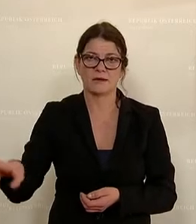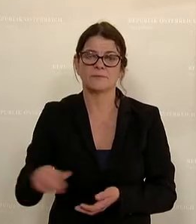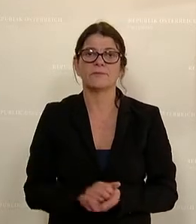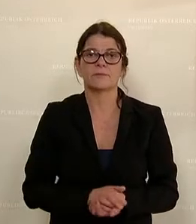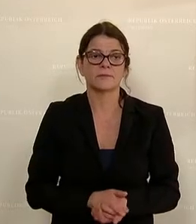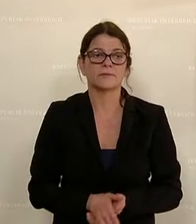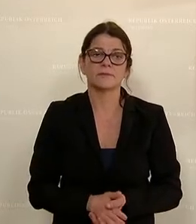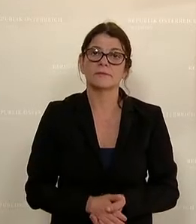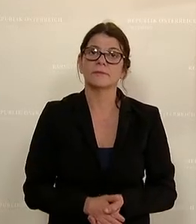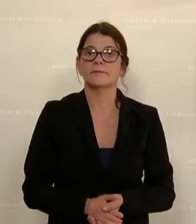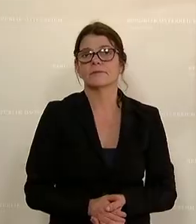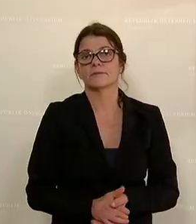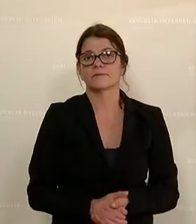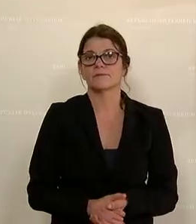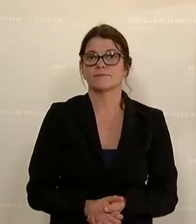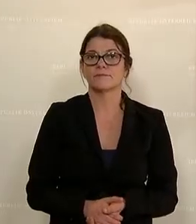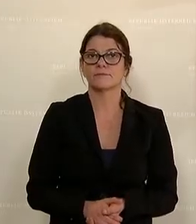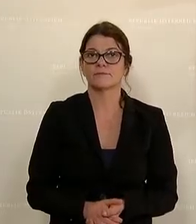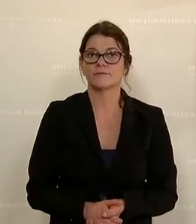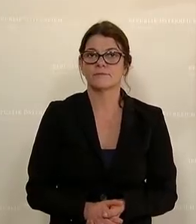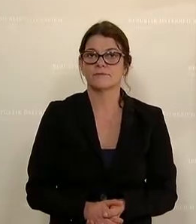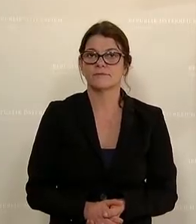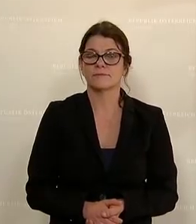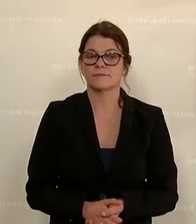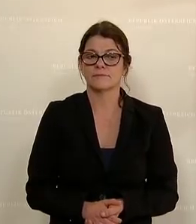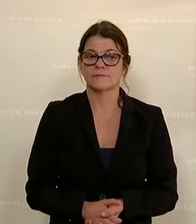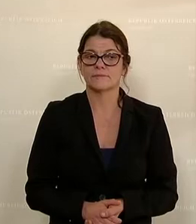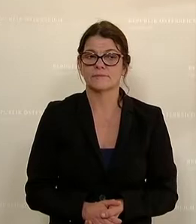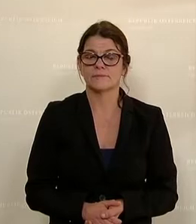Elisabeth Furzscheller ist die Frauensprecherin der ÖVP.